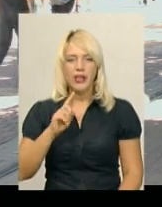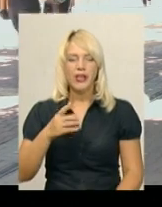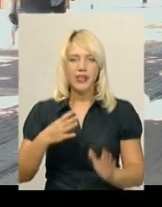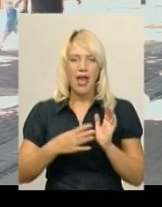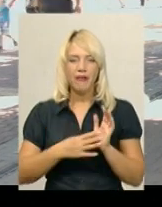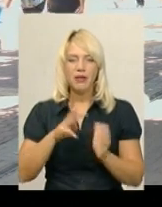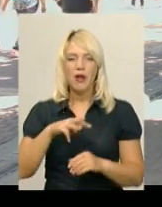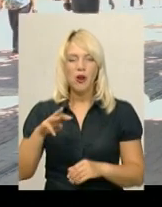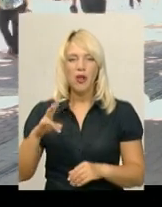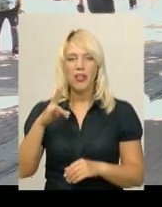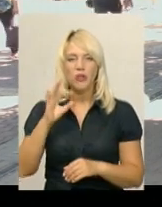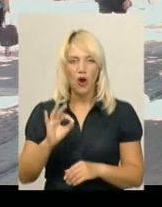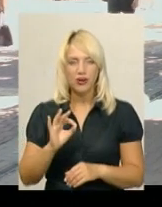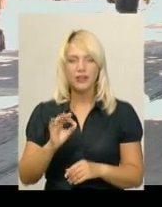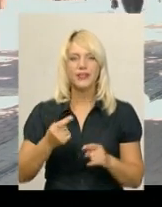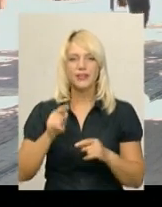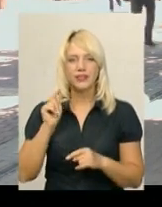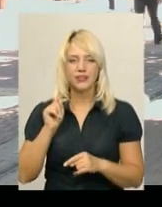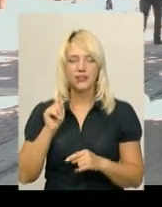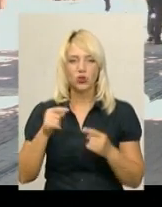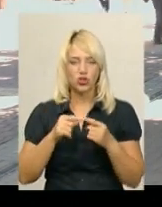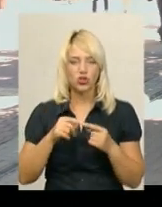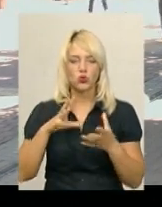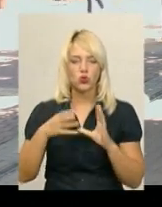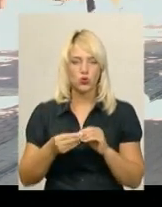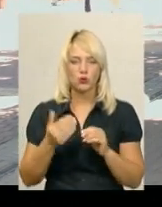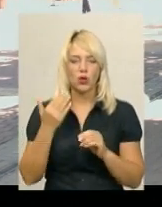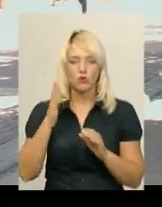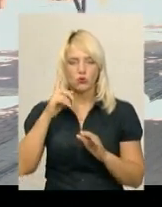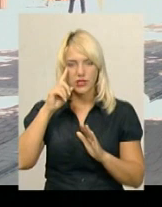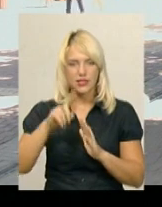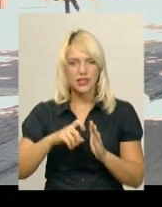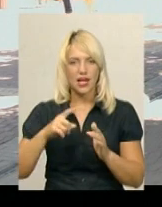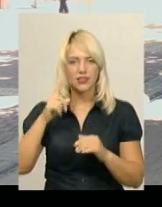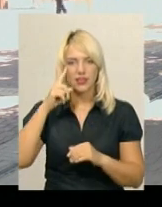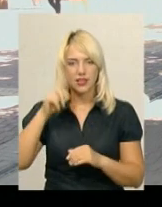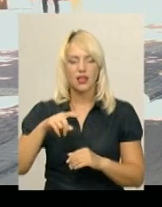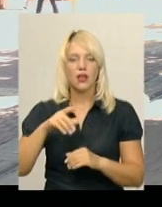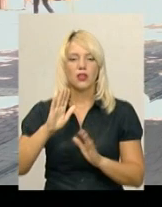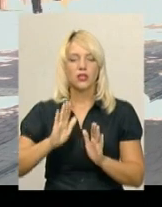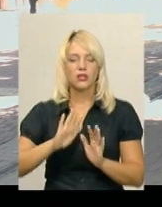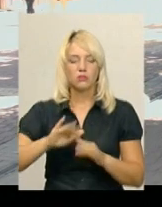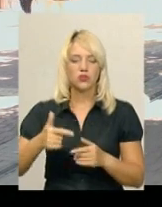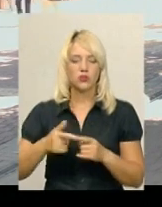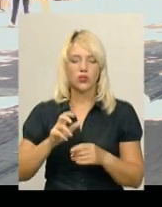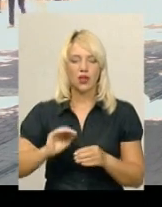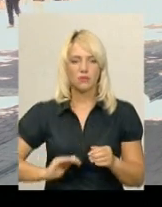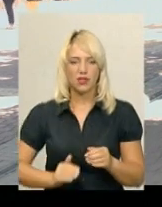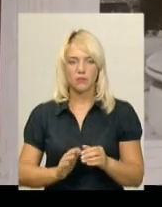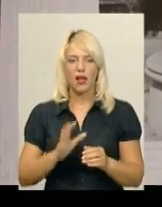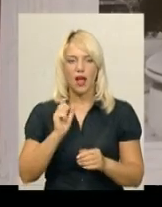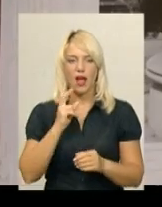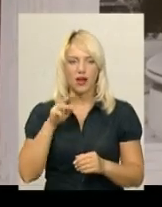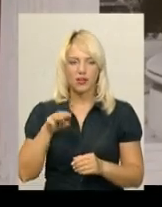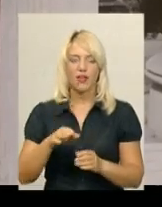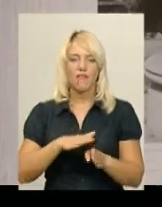млн грн. Але точну суму ми знатимемо тільки після того, як підрядник принесе акти виконаних робіт.